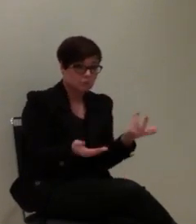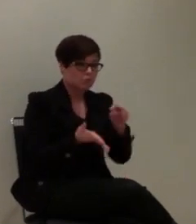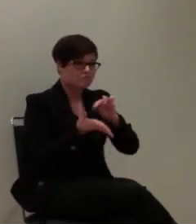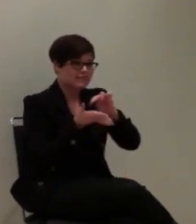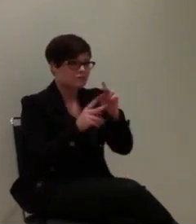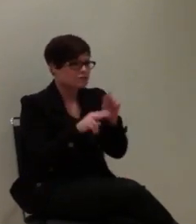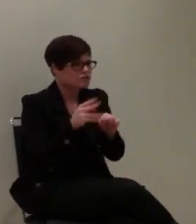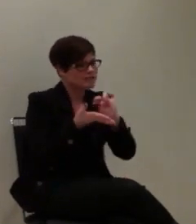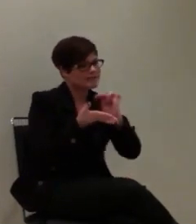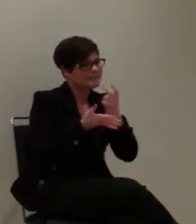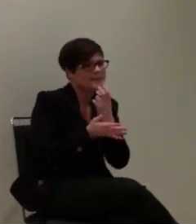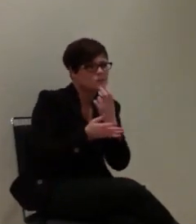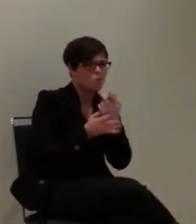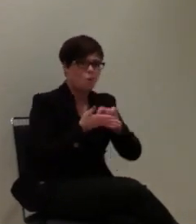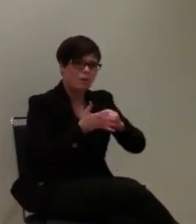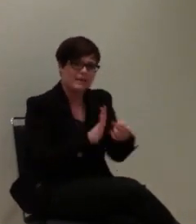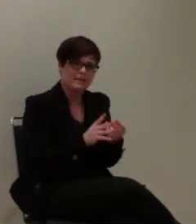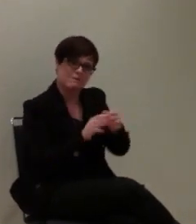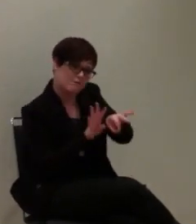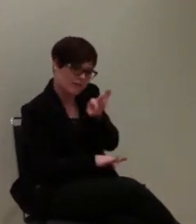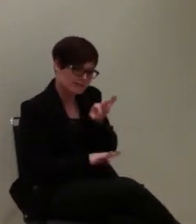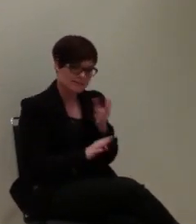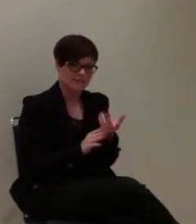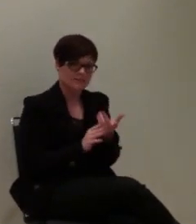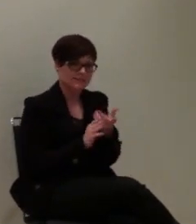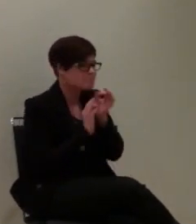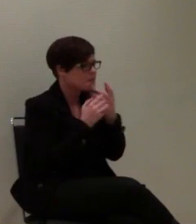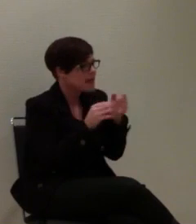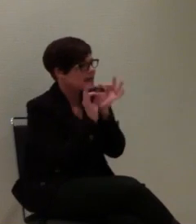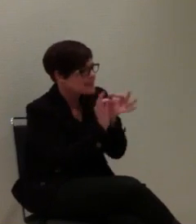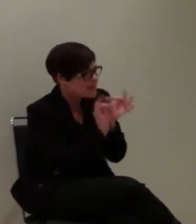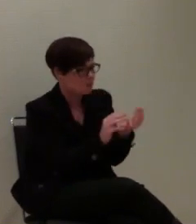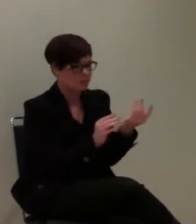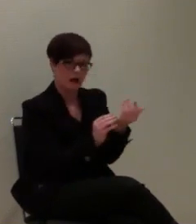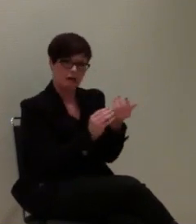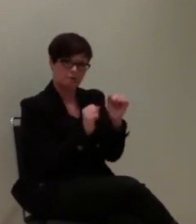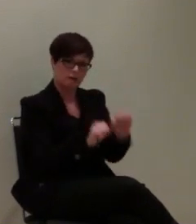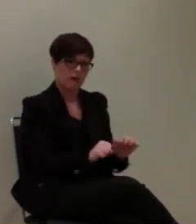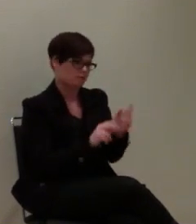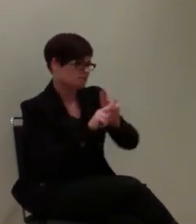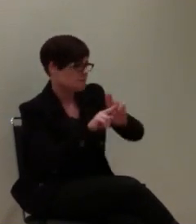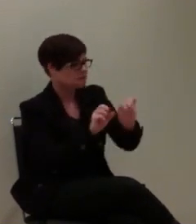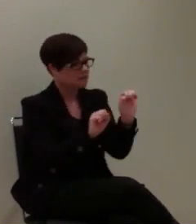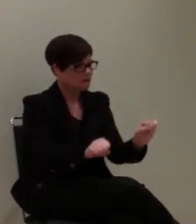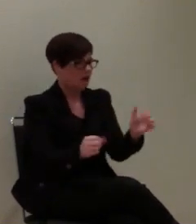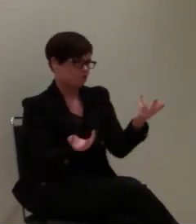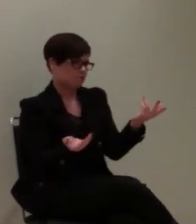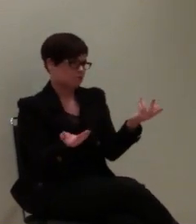finden, einzuführen, mit der wir die Genauigkeit erhöhen können, verbessern können,